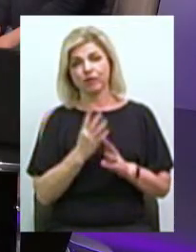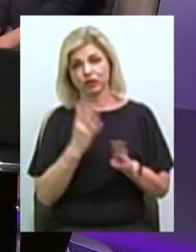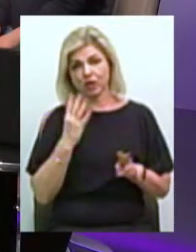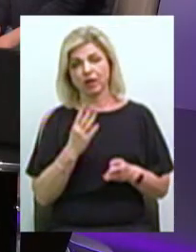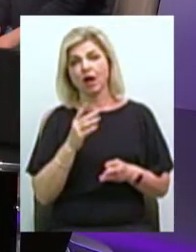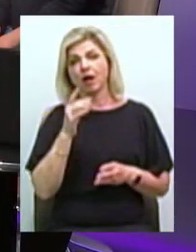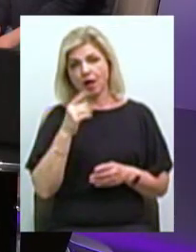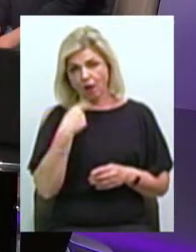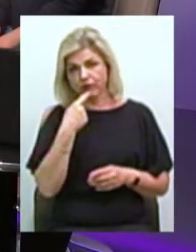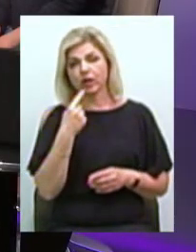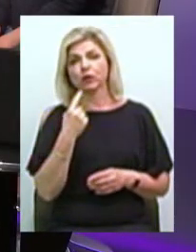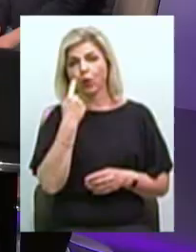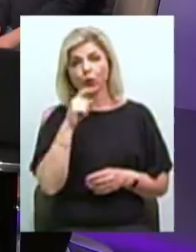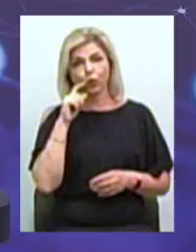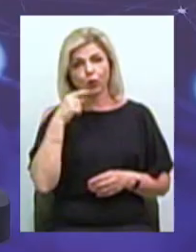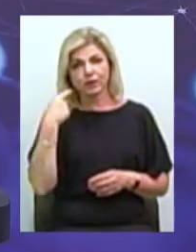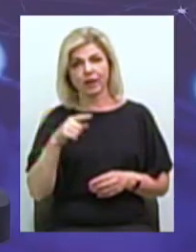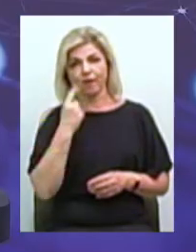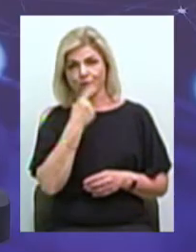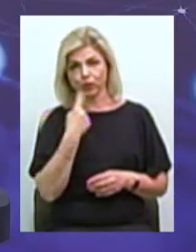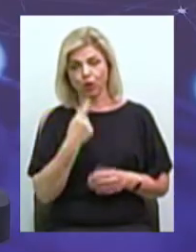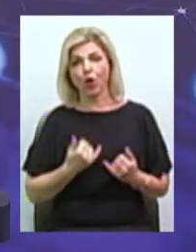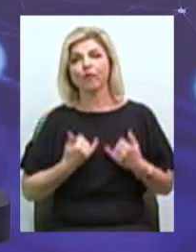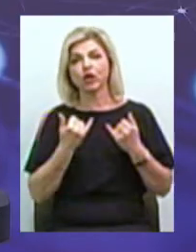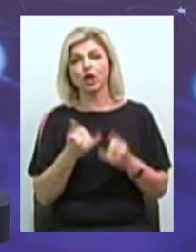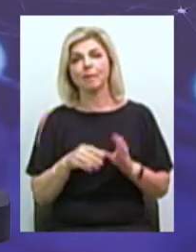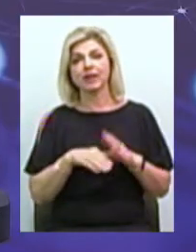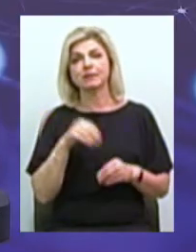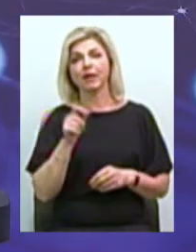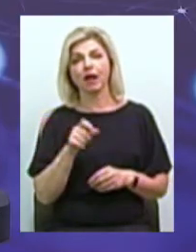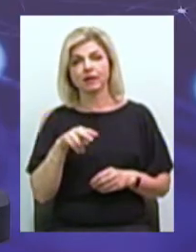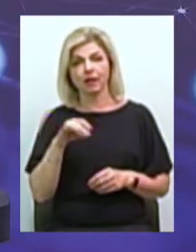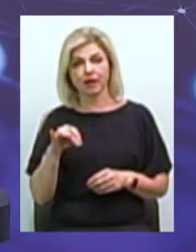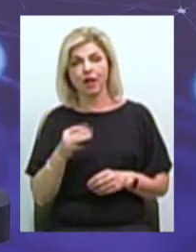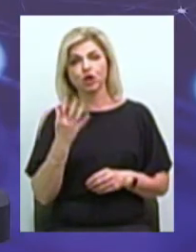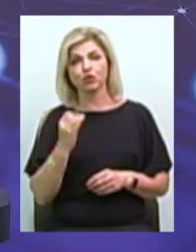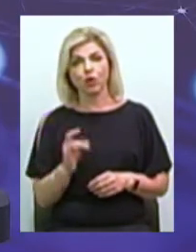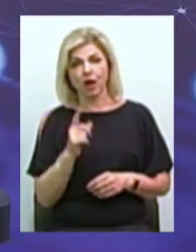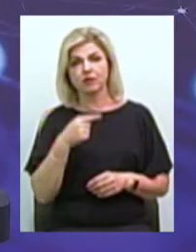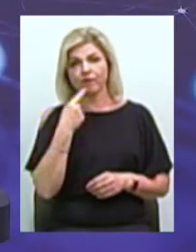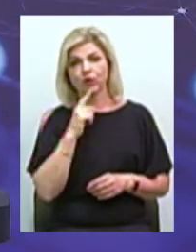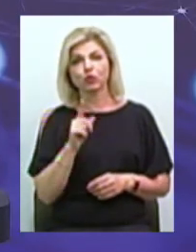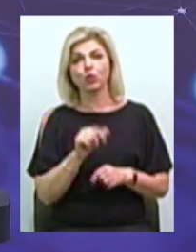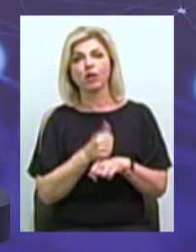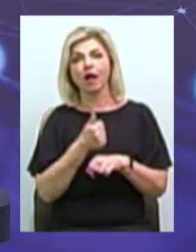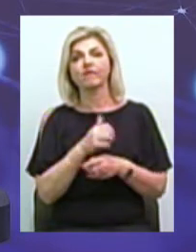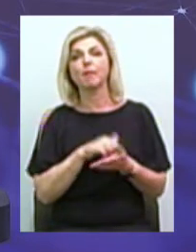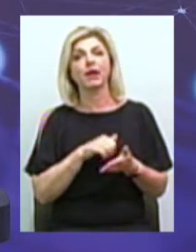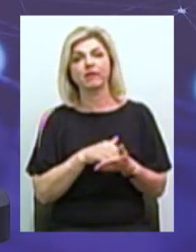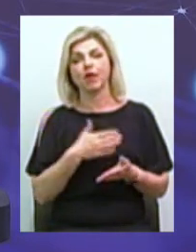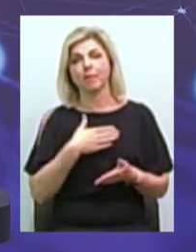мовою Уважаємі збирателі Ще раз говорю о том, що найголовніше мотивація